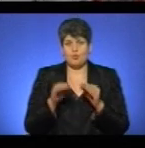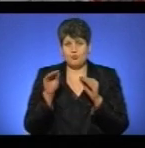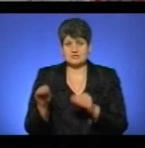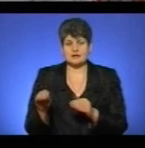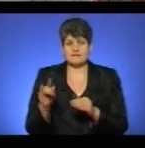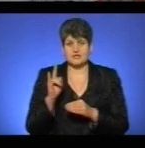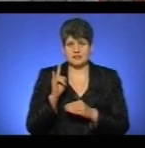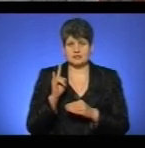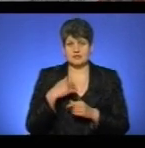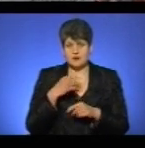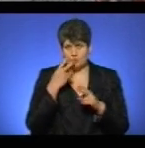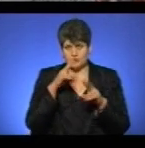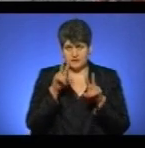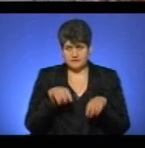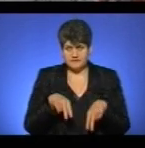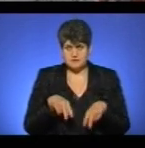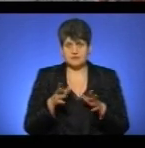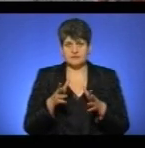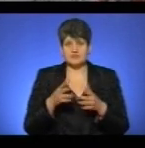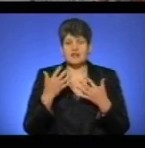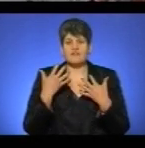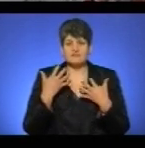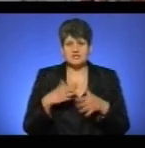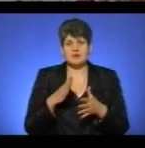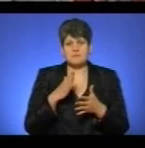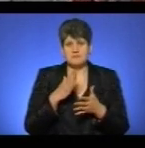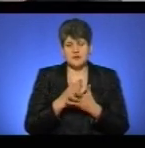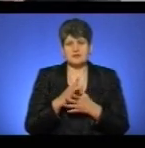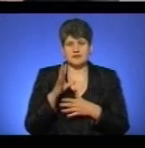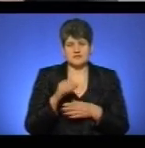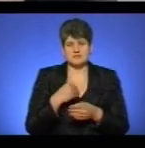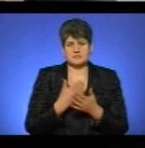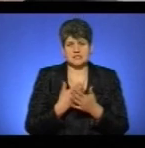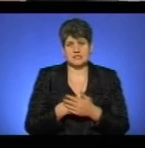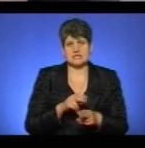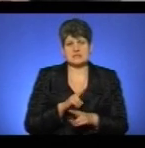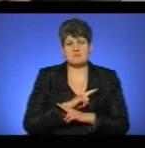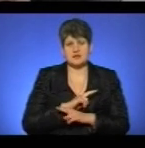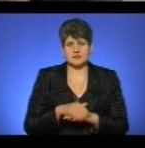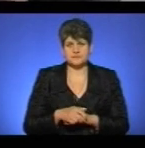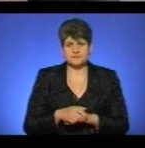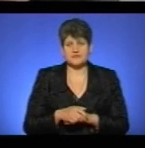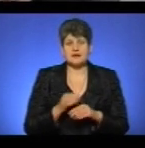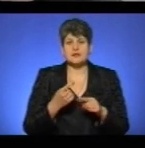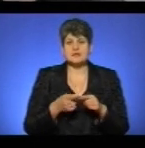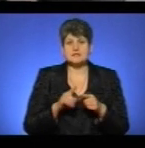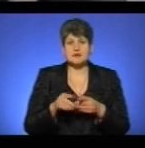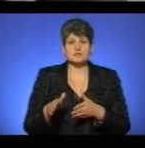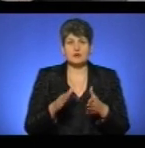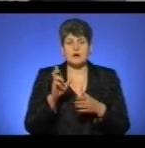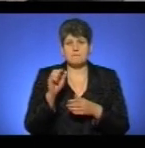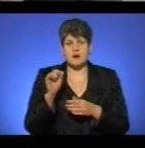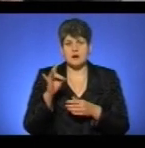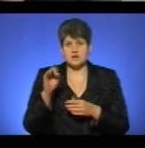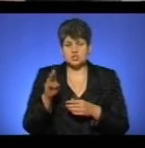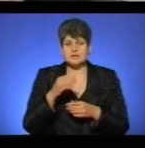дитину, я подивився, вона вже мала всі ознаки біологічної смерти. Це дорога на Бариш. Лікар швидкої допомоги Михайло Пилипів